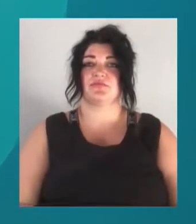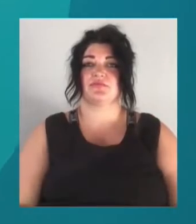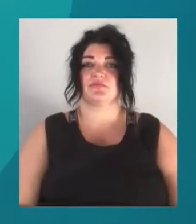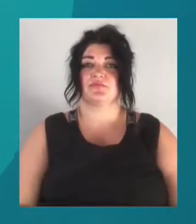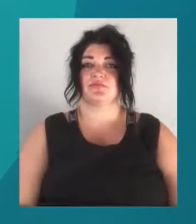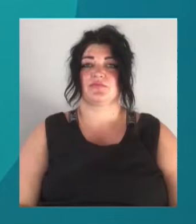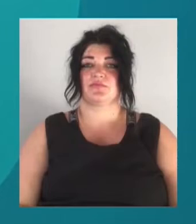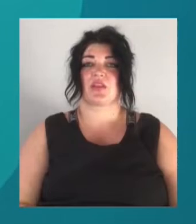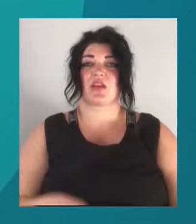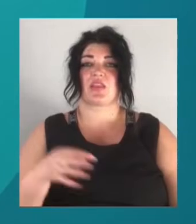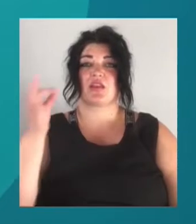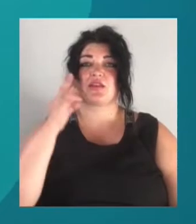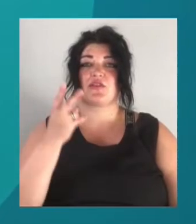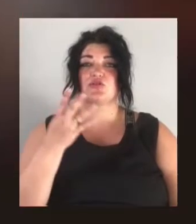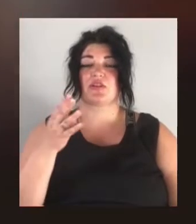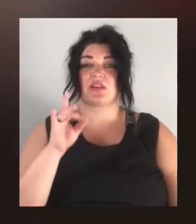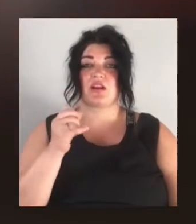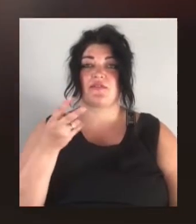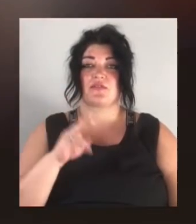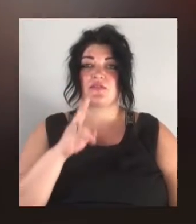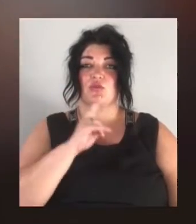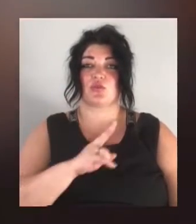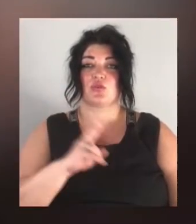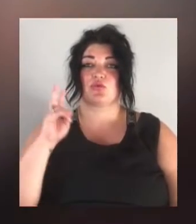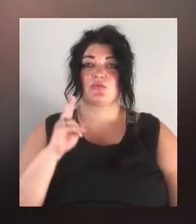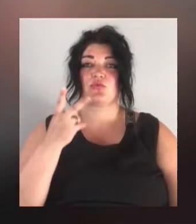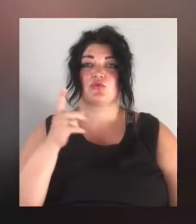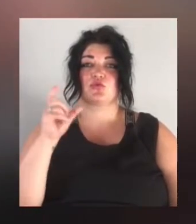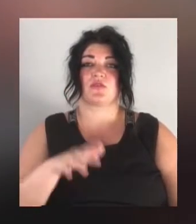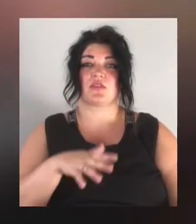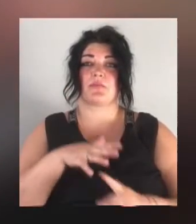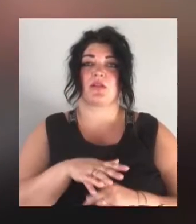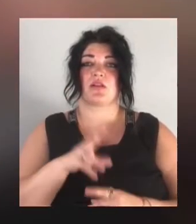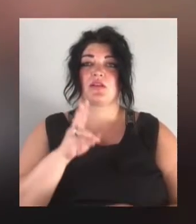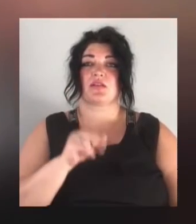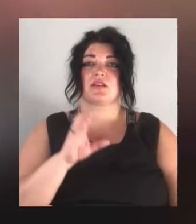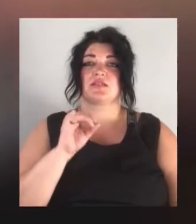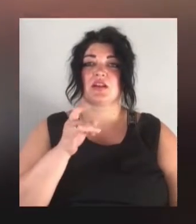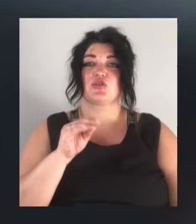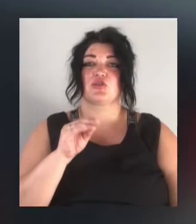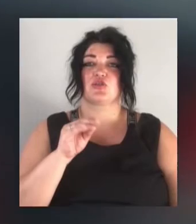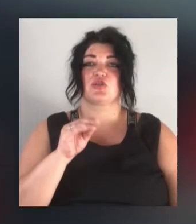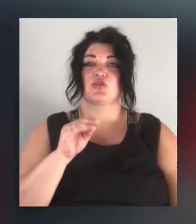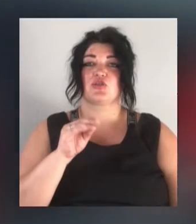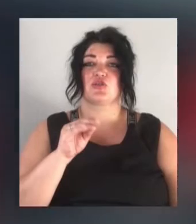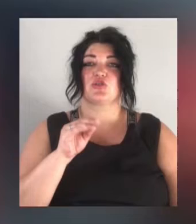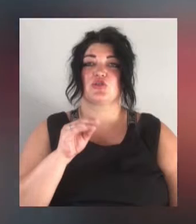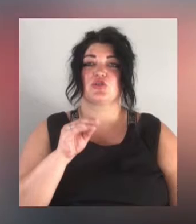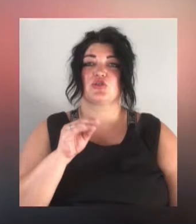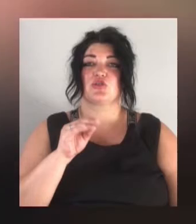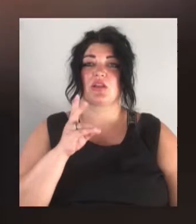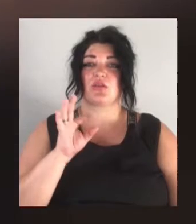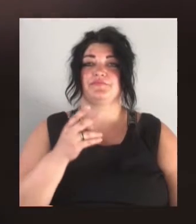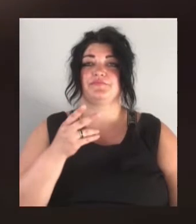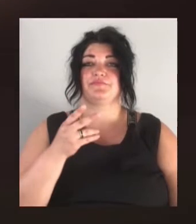Нагадаємо, 24 травня два роки тому двоє чоловіків напали на Сергія Стерненка. Убог нападників чоловік поранив ножем,